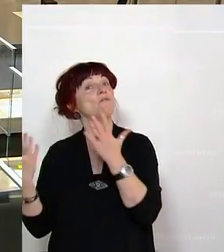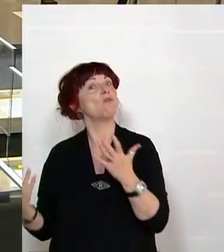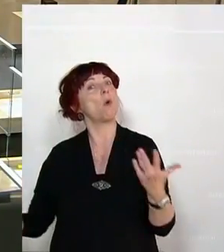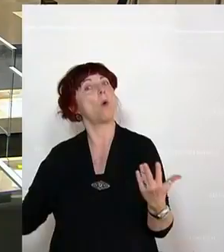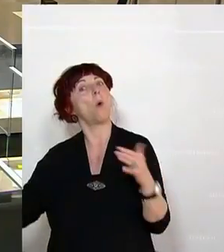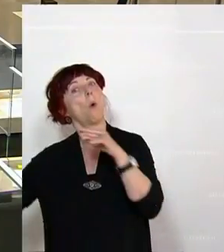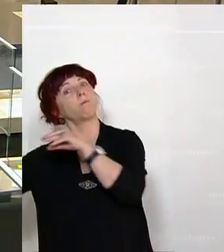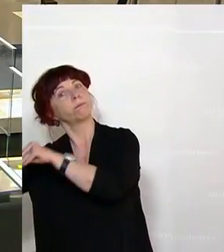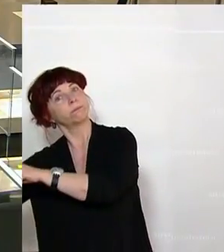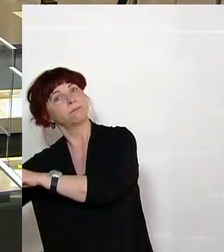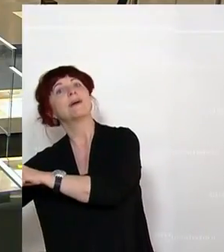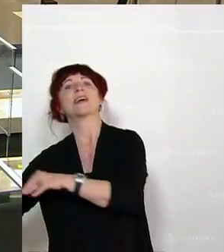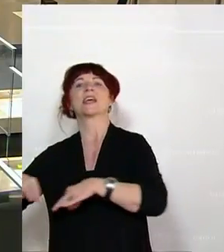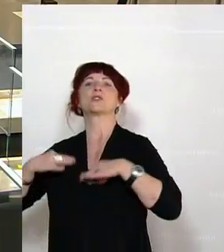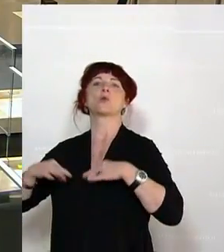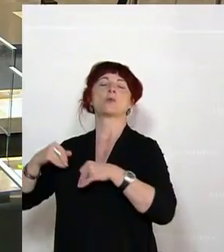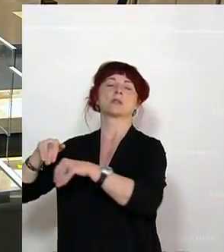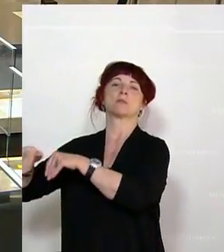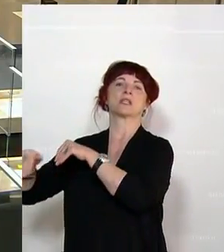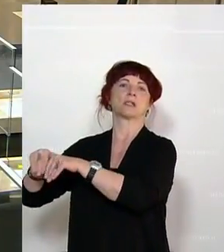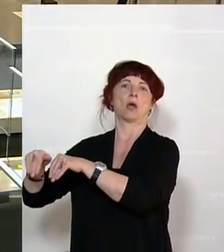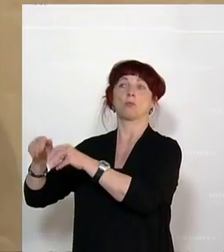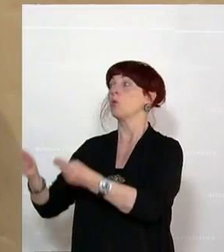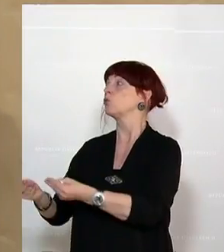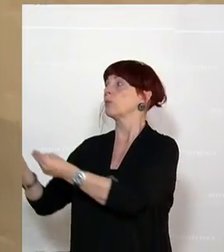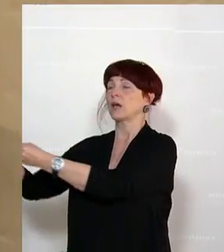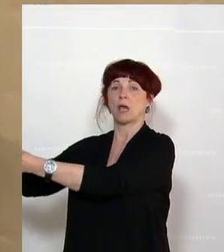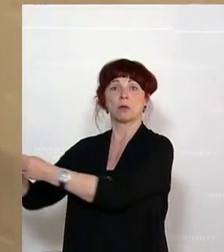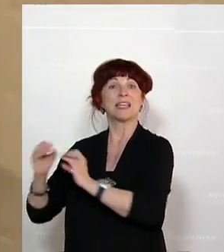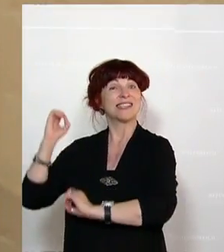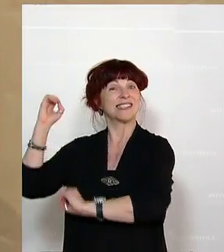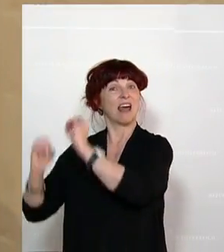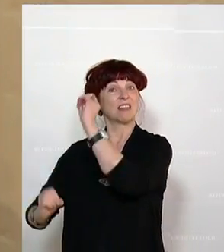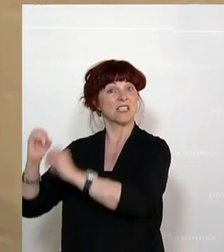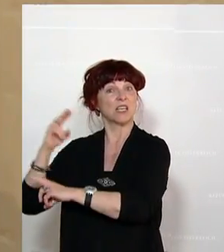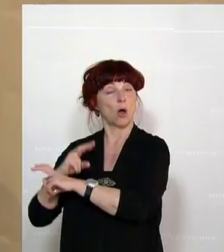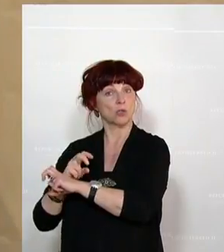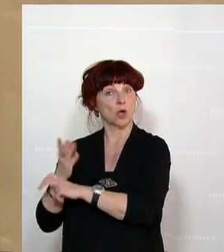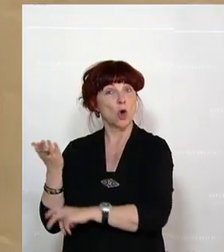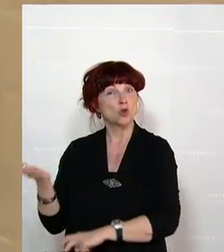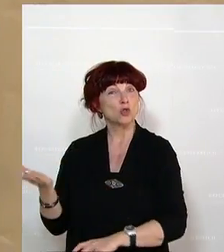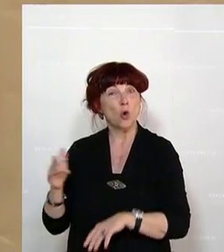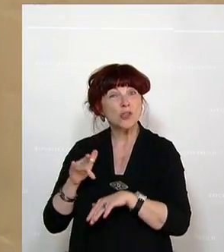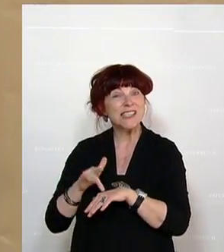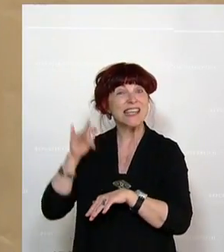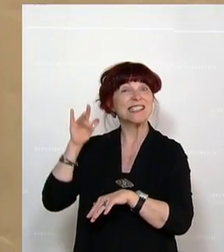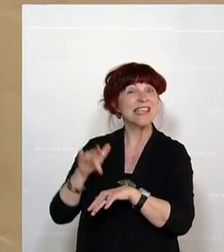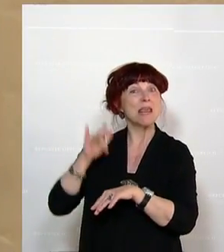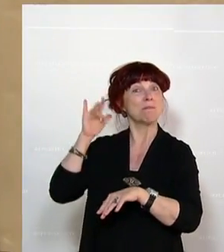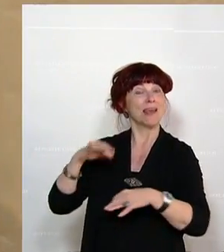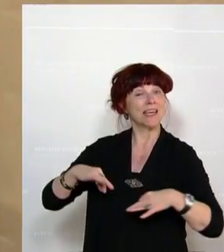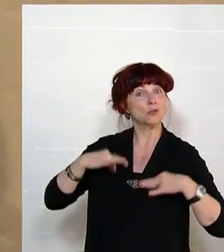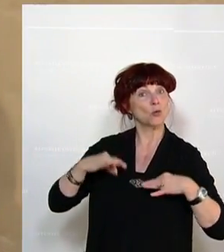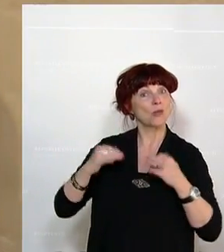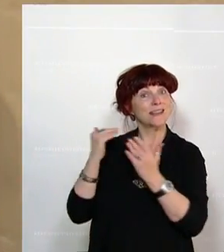und zur weiteren Übergabe an die Statistik Austria. Ist das die Art und Weise, wie wir mit unseren sensiblen Gesundheitsdaten